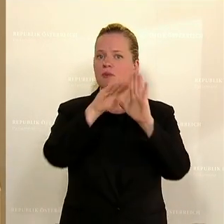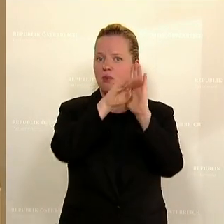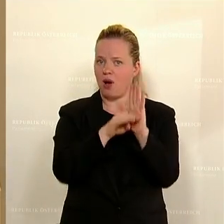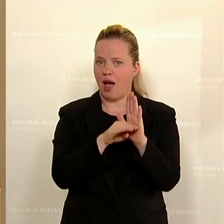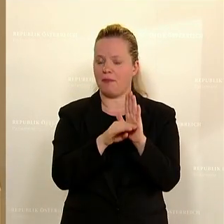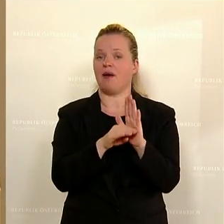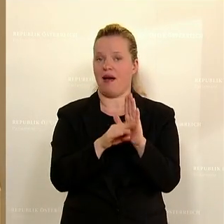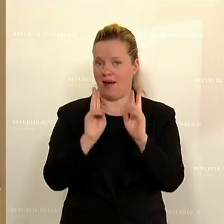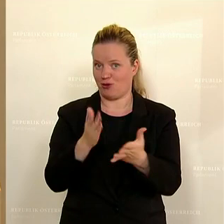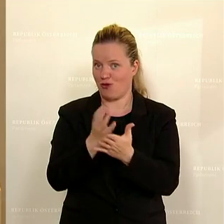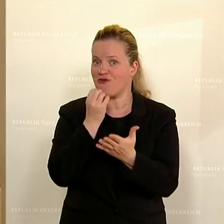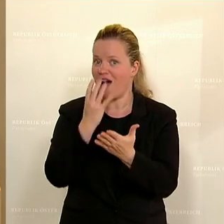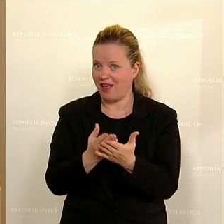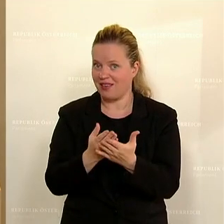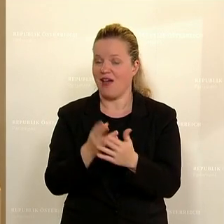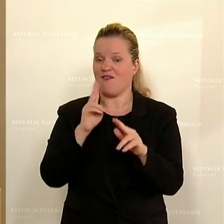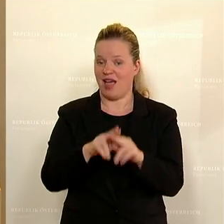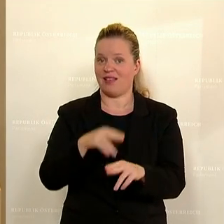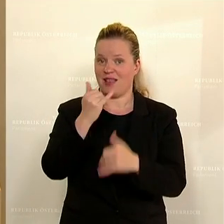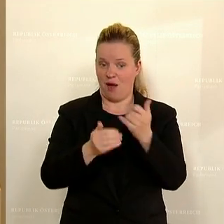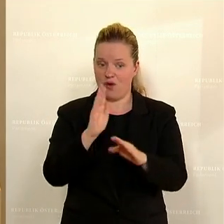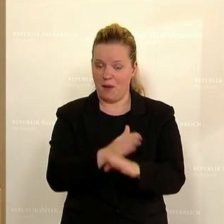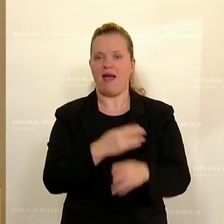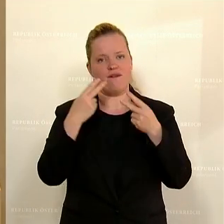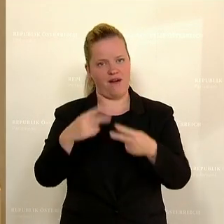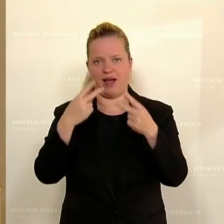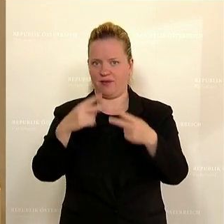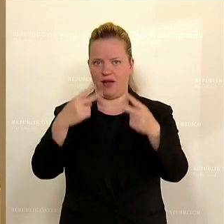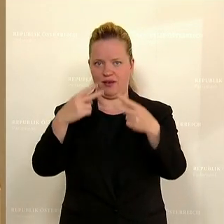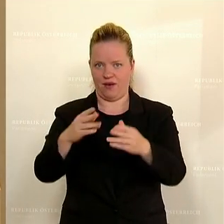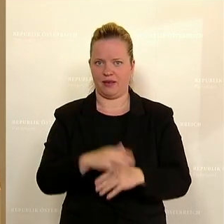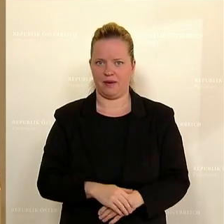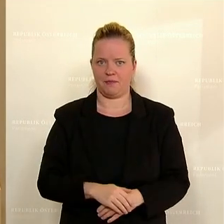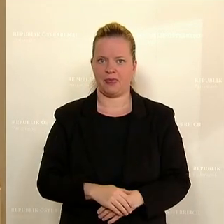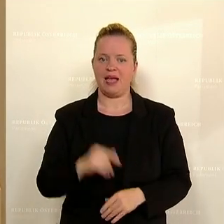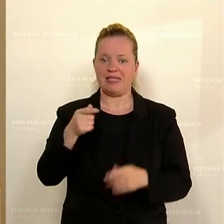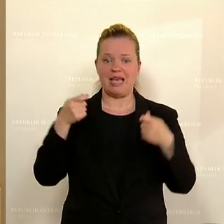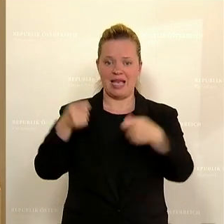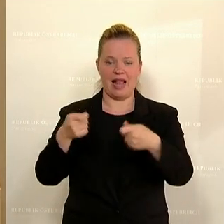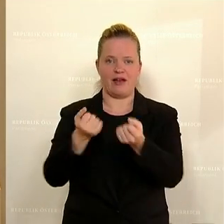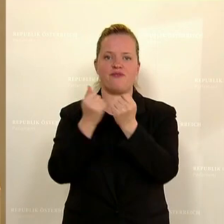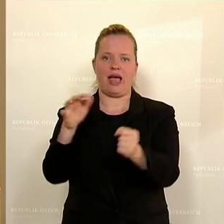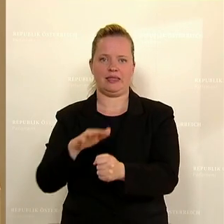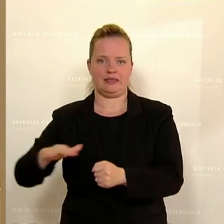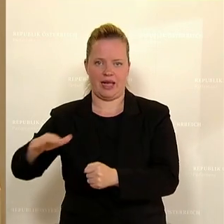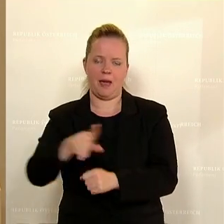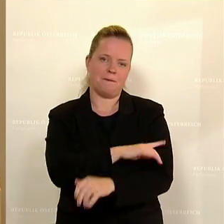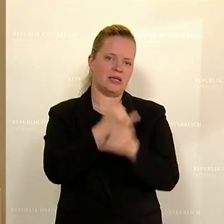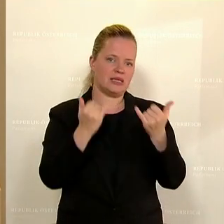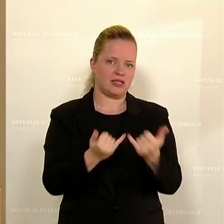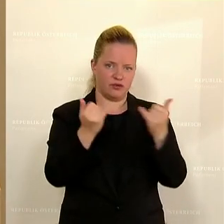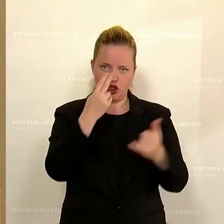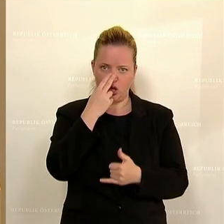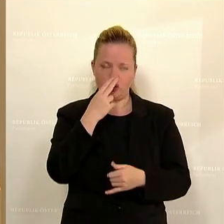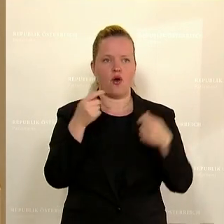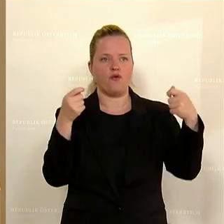definitiv auch danach weitergeführt. Dieses Geld fließt in die freie Szene. Bisher ist es ja oft so, man beantragt